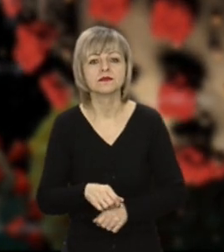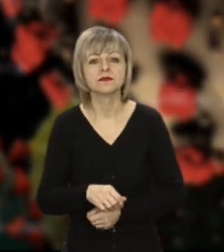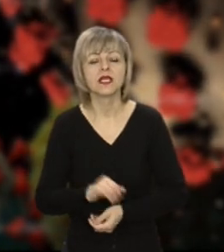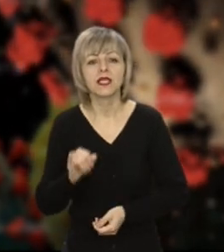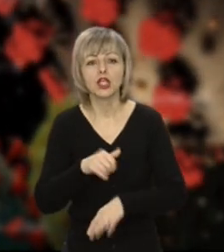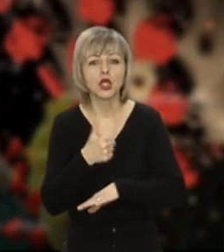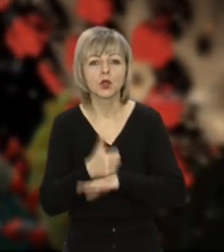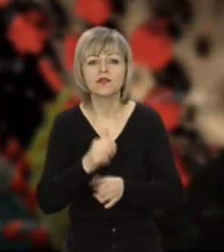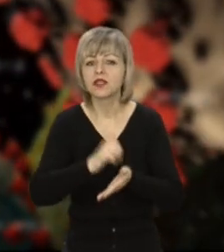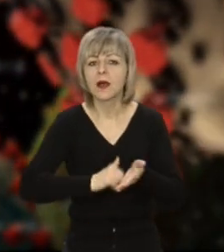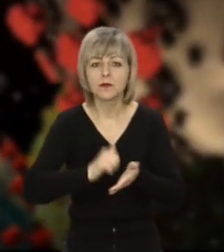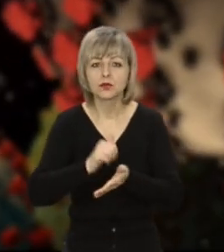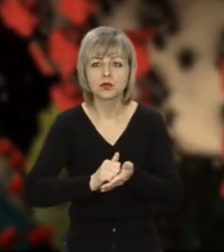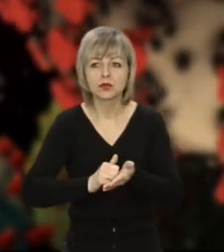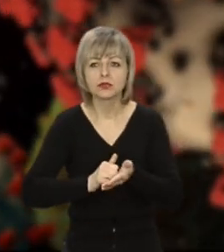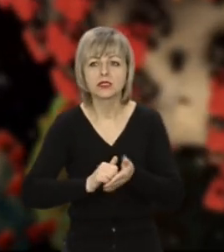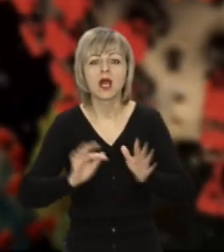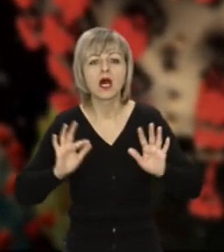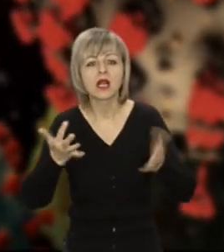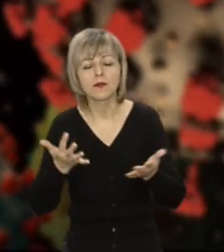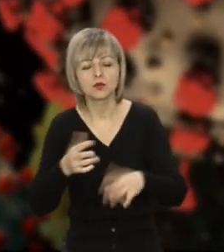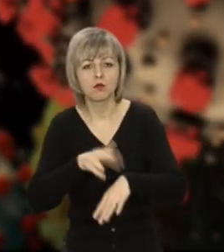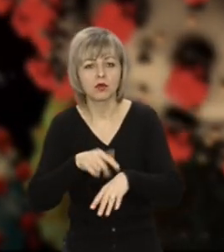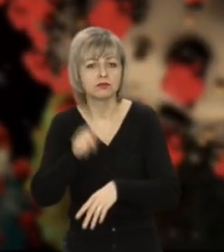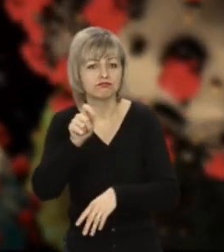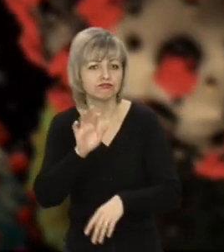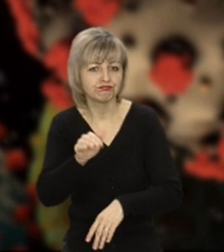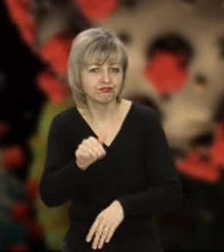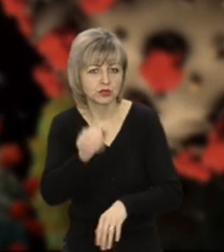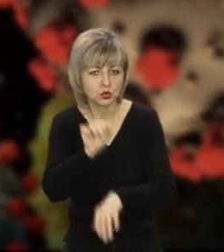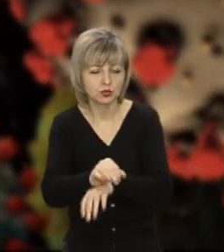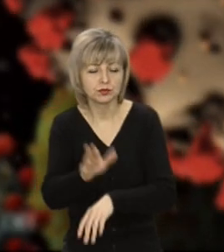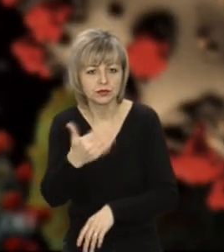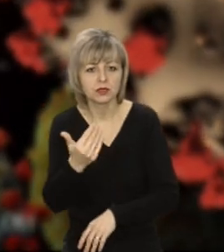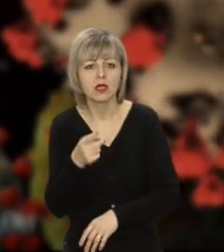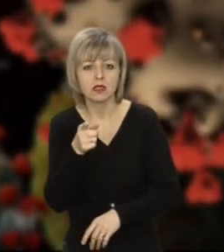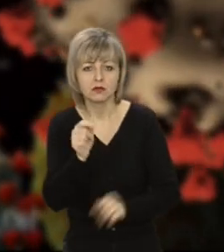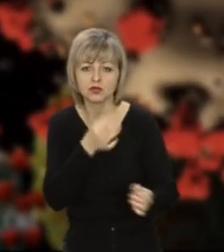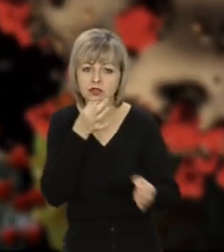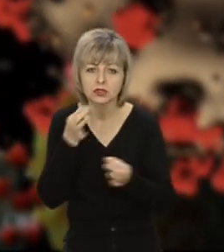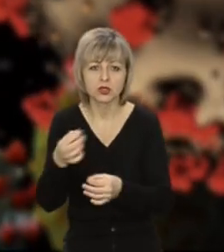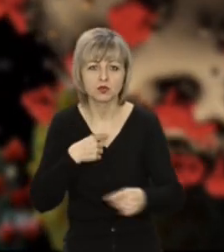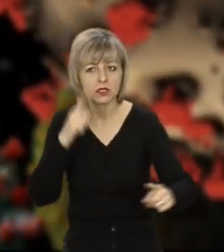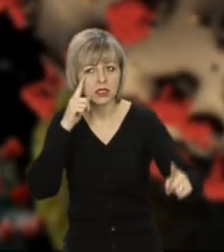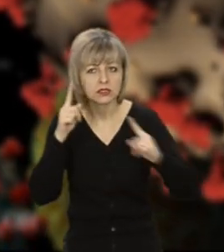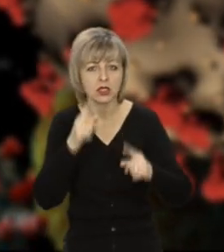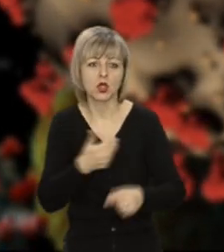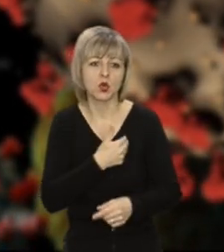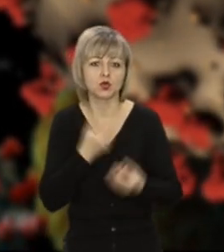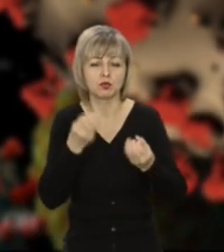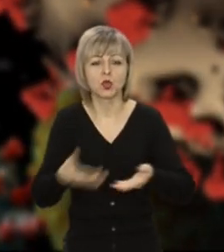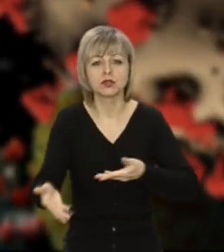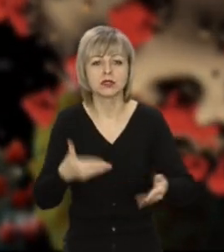Найголовніша причина – раптом поліція тебе зупинить, можна сказати, що в тебе стреси, ти потребуєш просто пройтися.